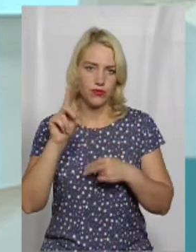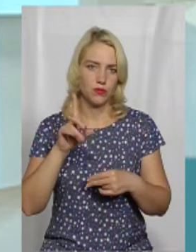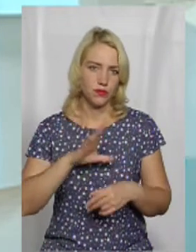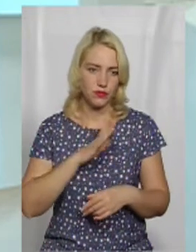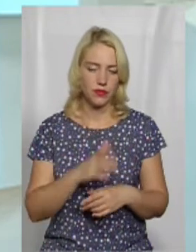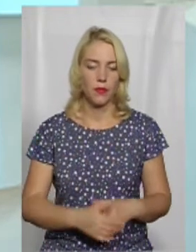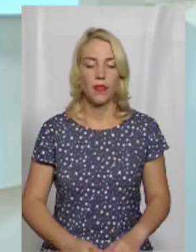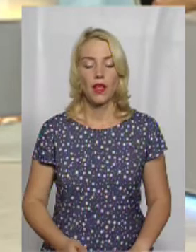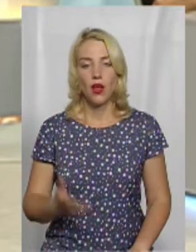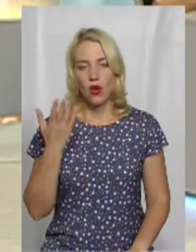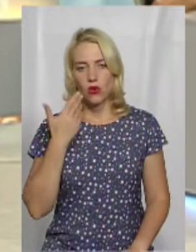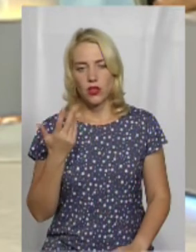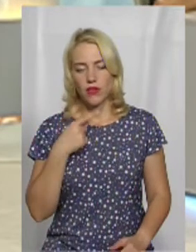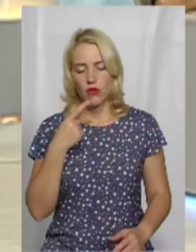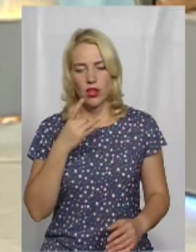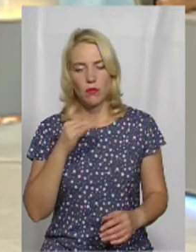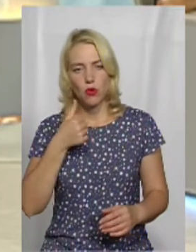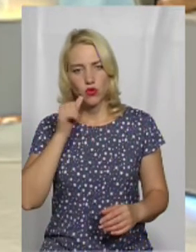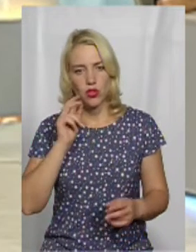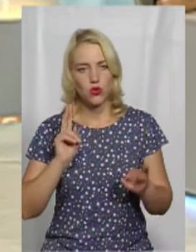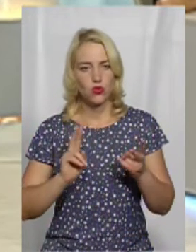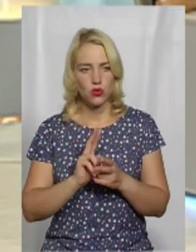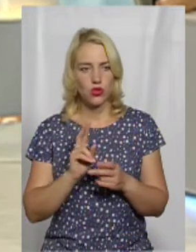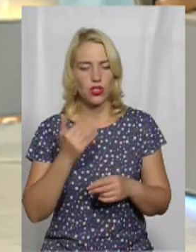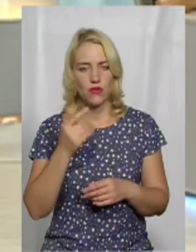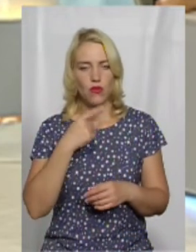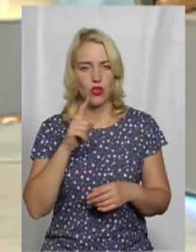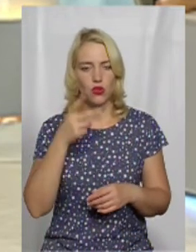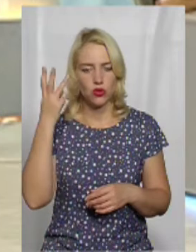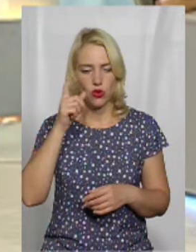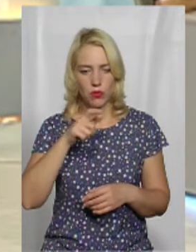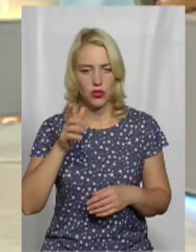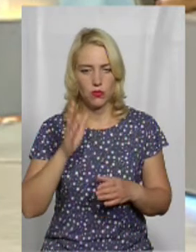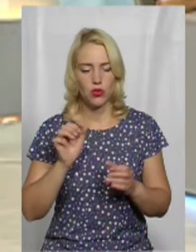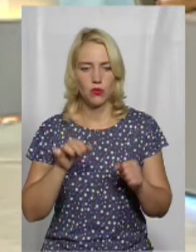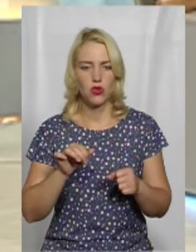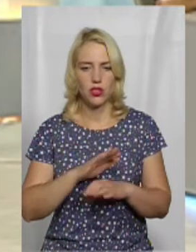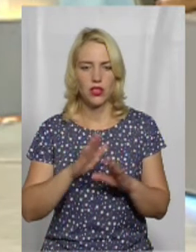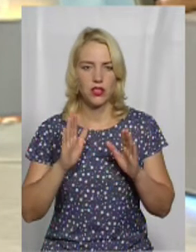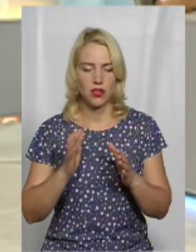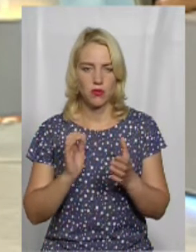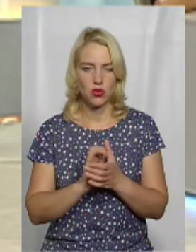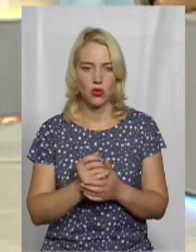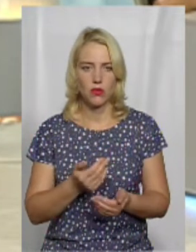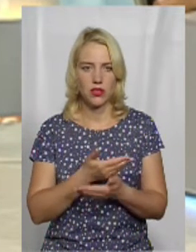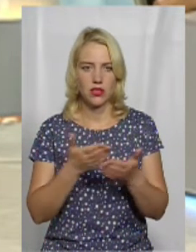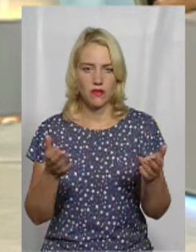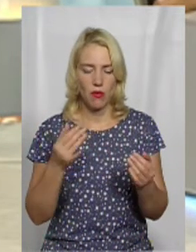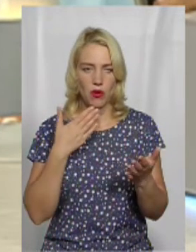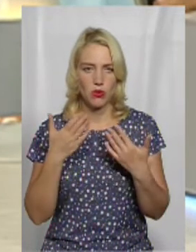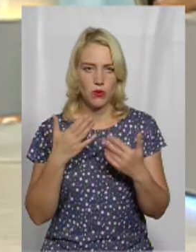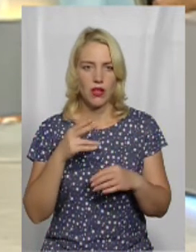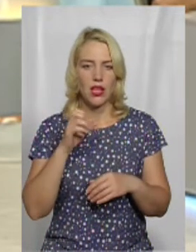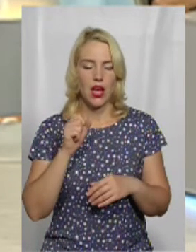коли анонсували вчорашню зустріч, ви говорили, що у Хмельчан буде можливість не тільки з вами познайомитись та поспілкуватись,